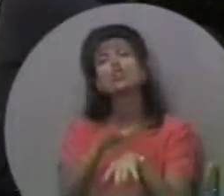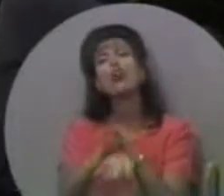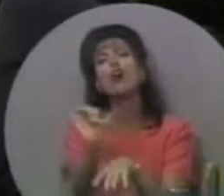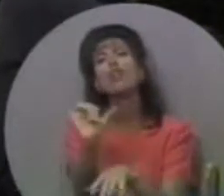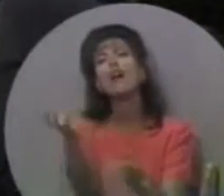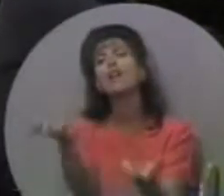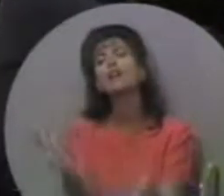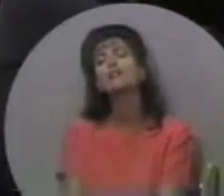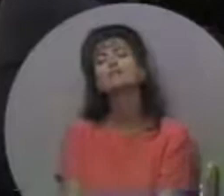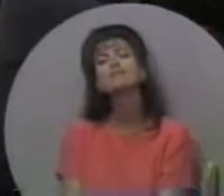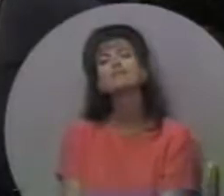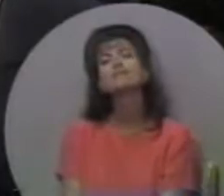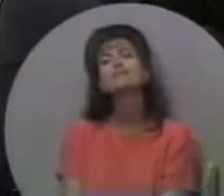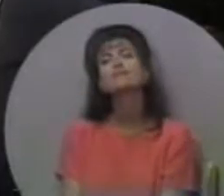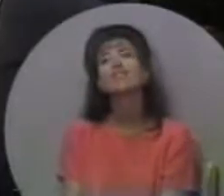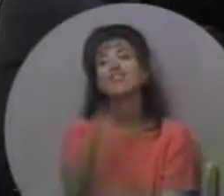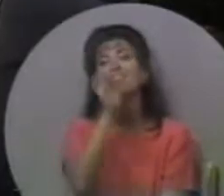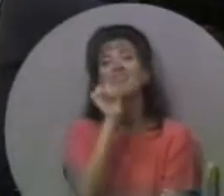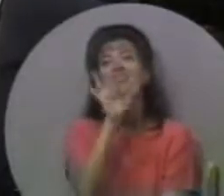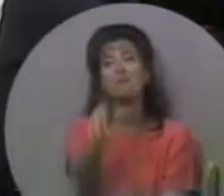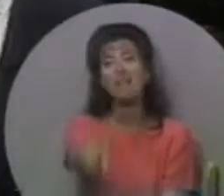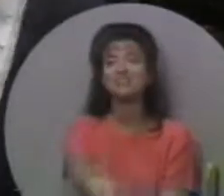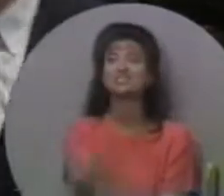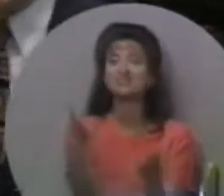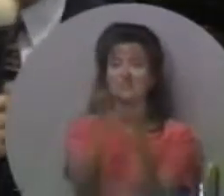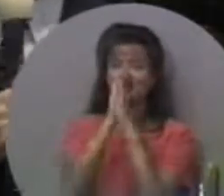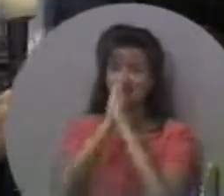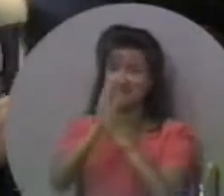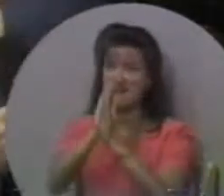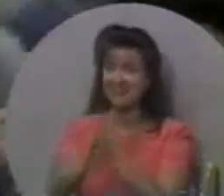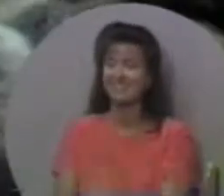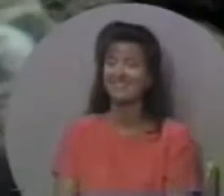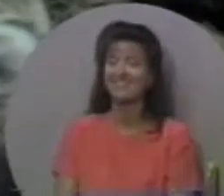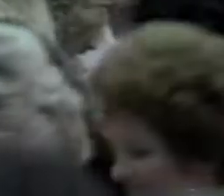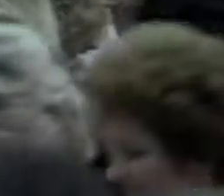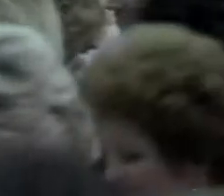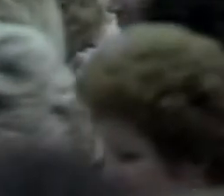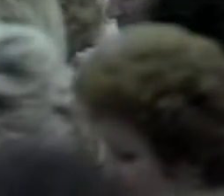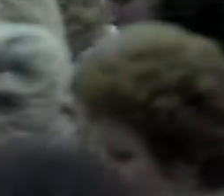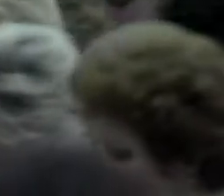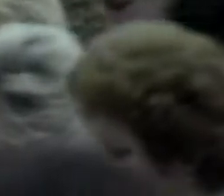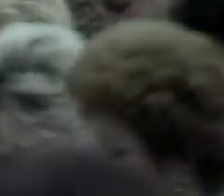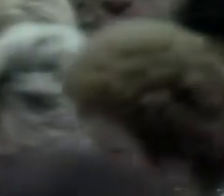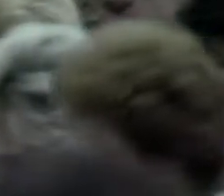Який ваш покут? Хай Бог бірусалює вас схиліть свої голови.